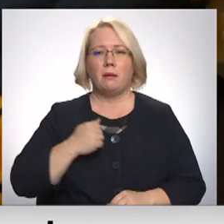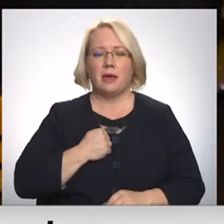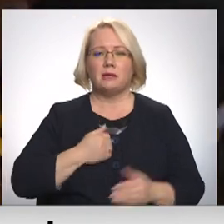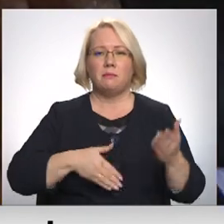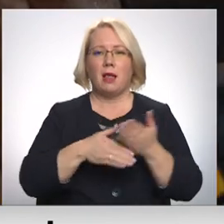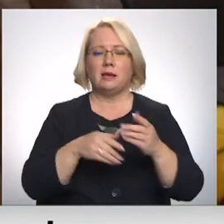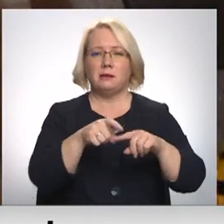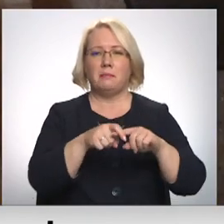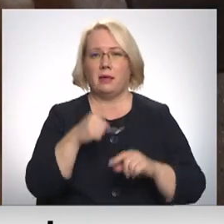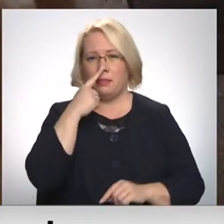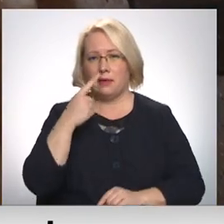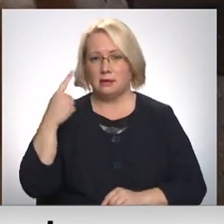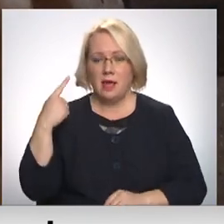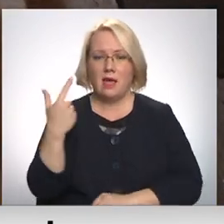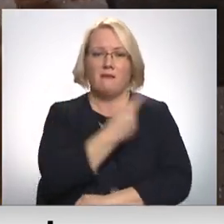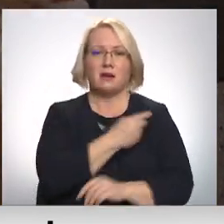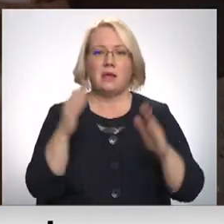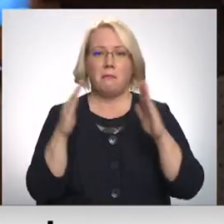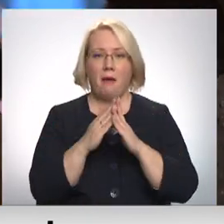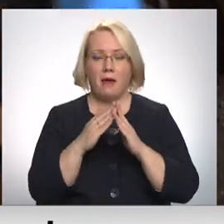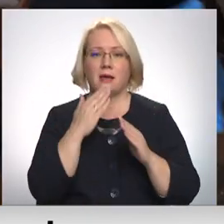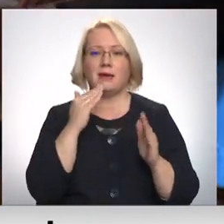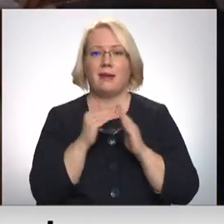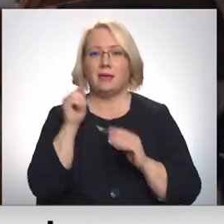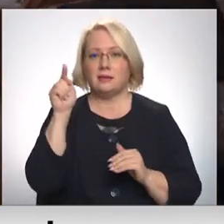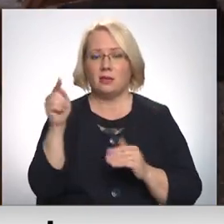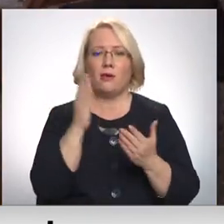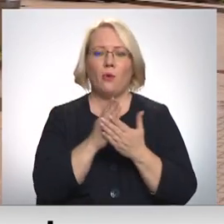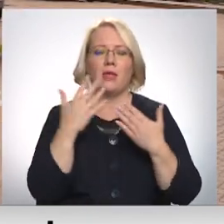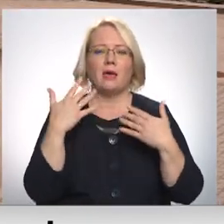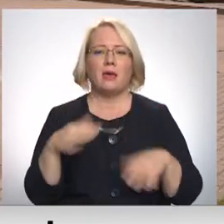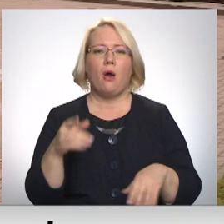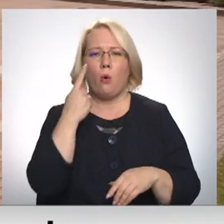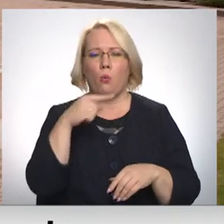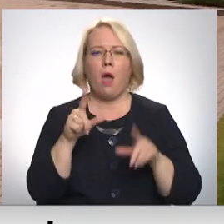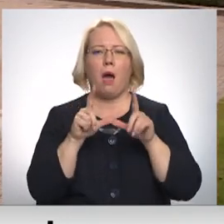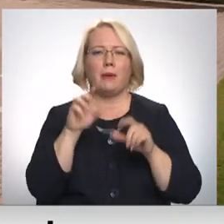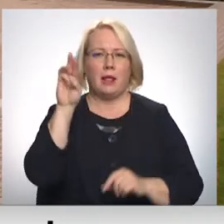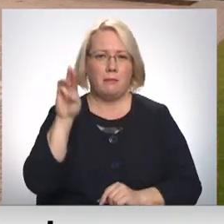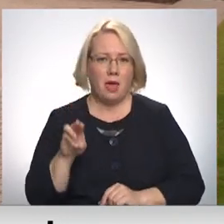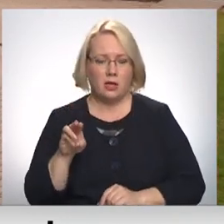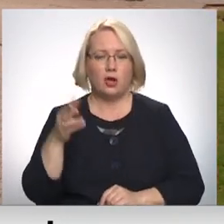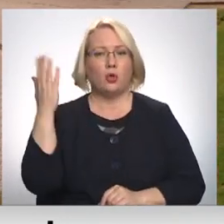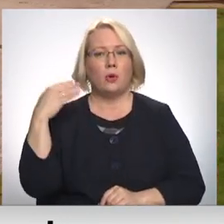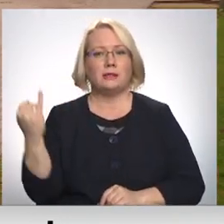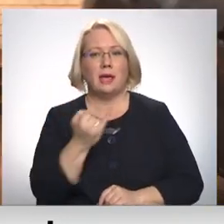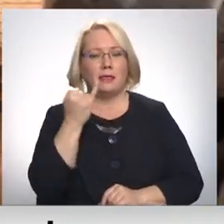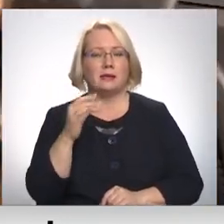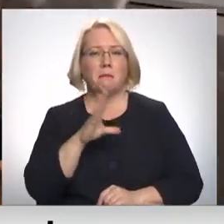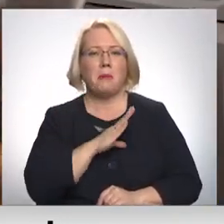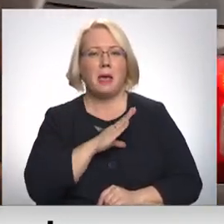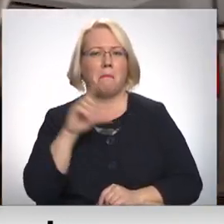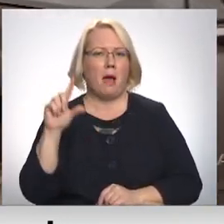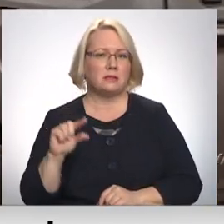nesen, vakcinācija mājās rēzeknē jau notiek kopš aprīļa. Tiesa interese tolaik vēl bija daudz mazāka un